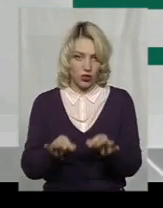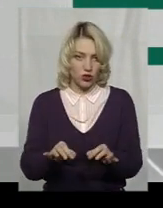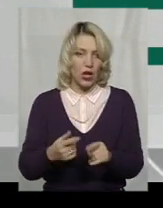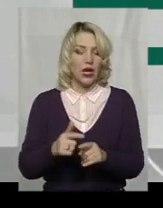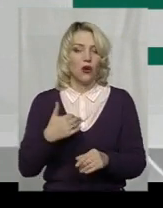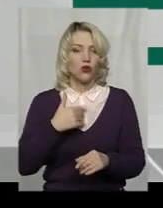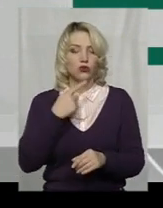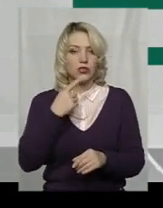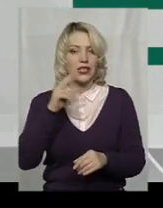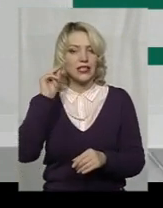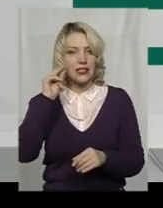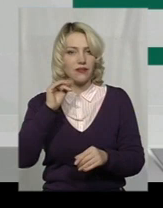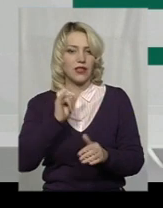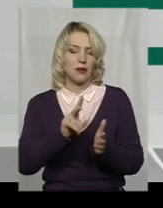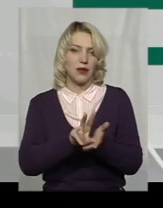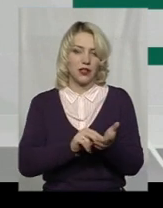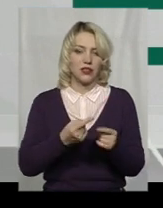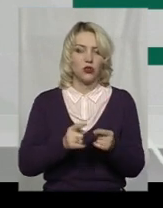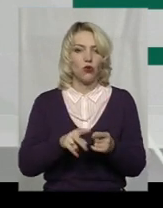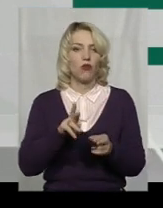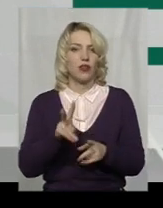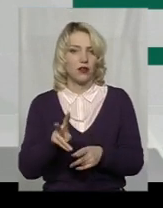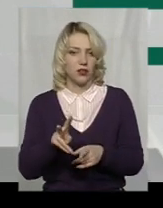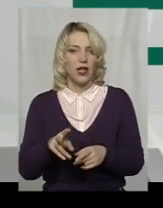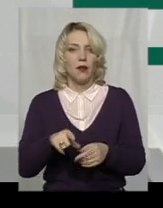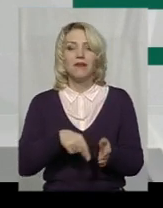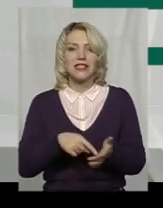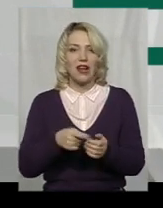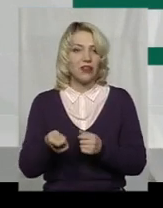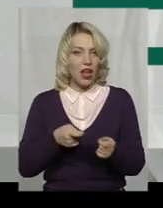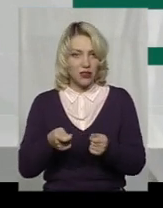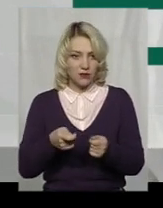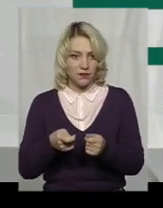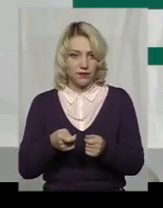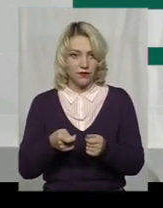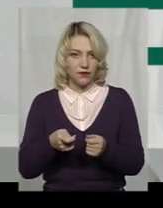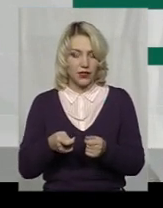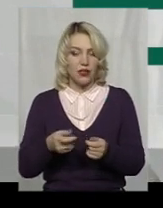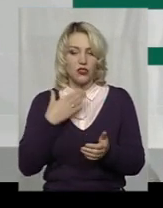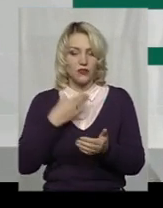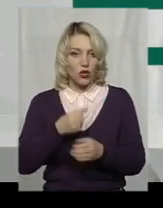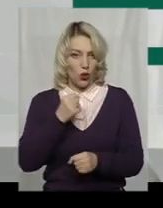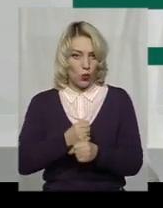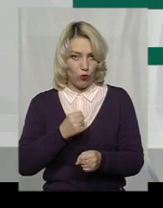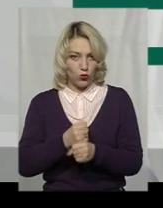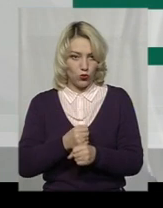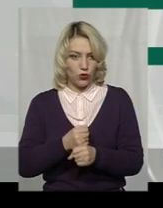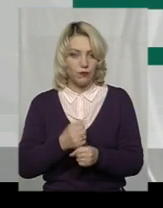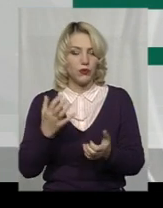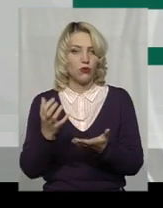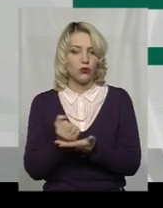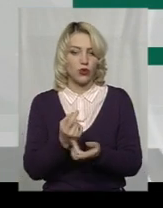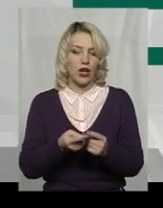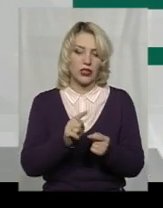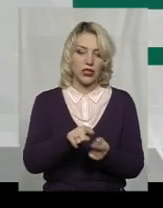цифр і прикладів того, як, скажімо, міська влада своєю роботою досягає